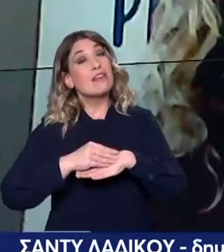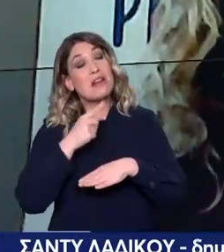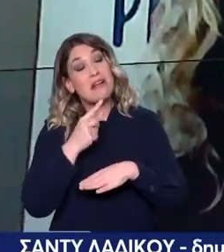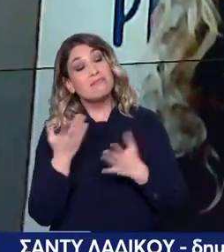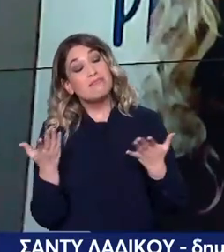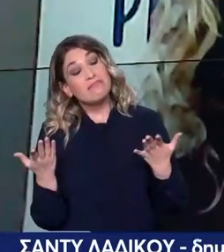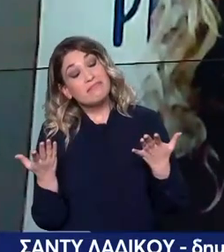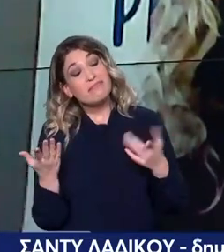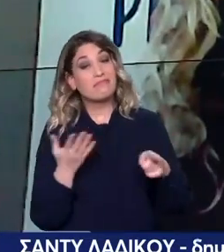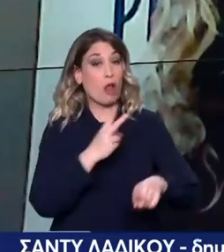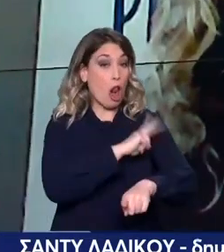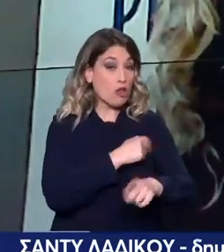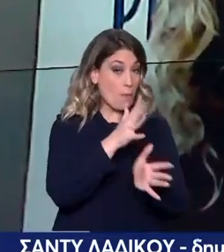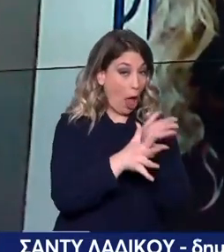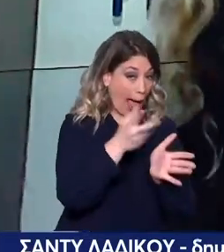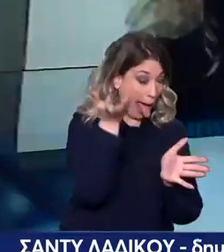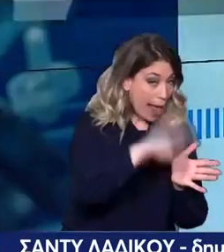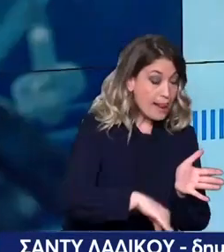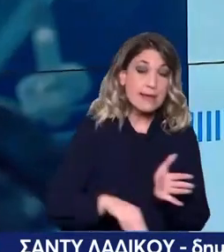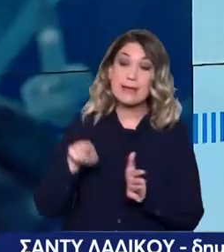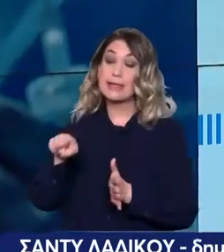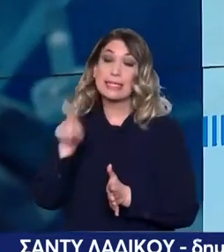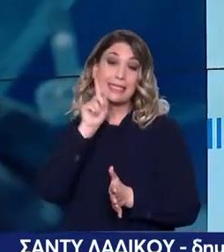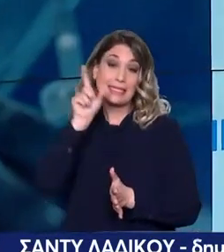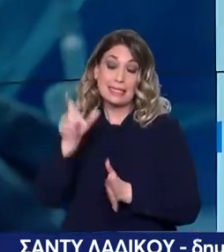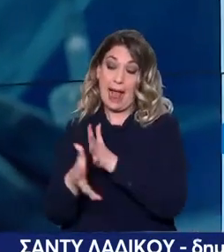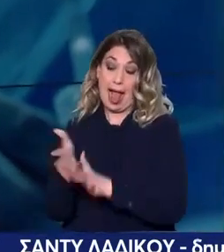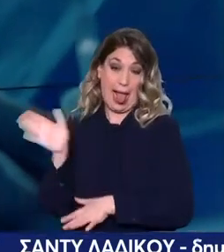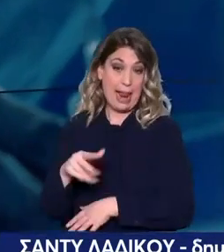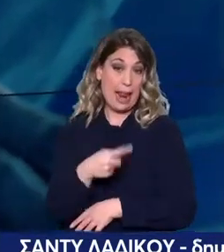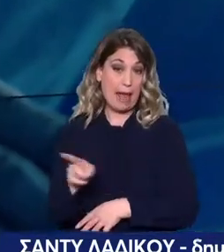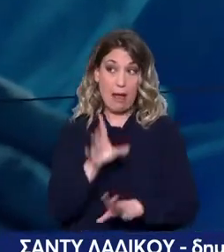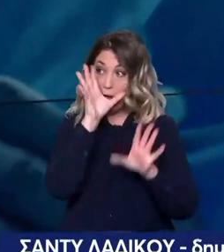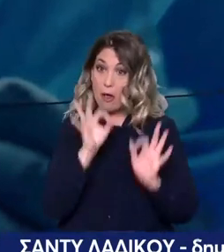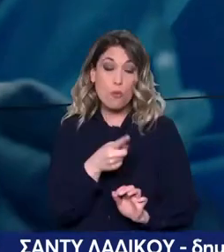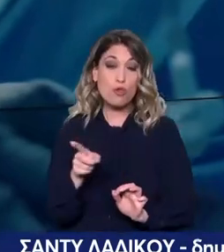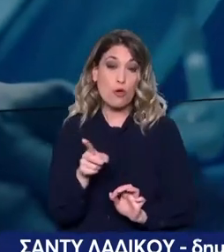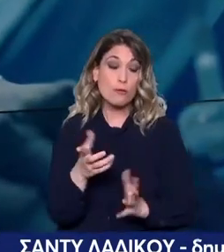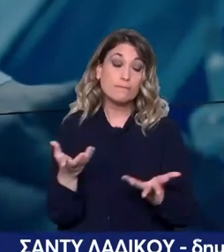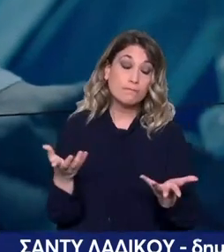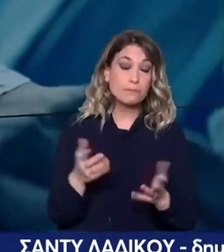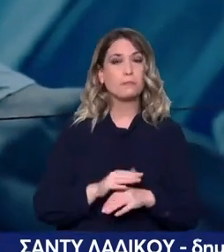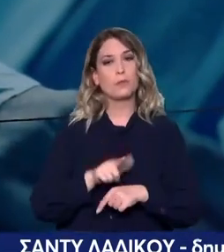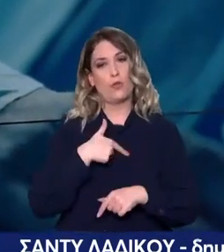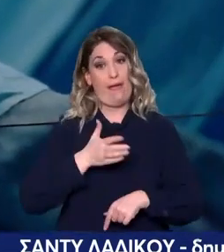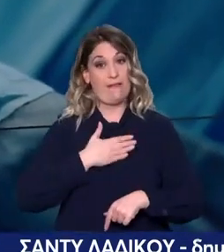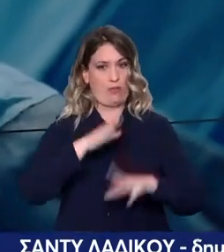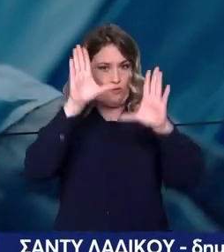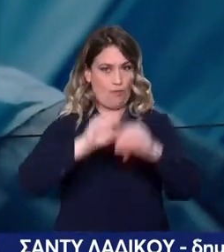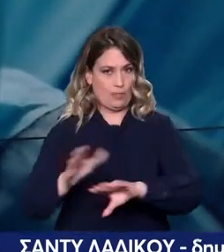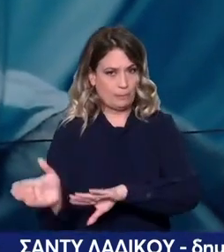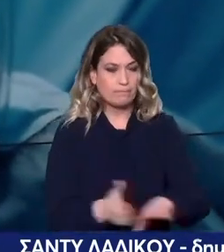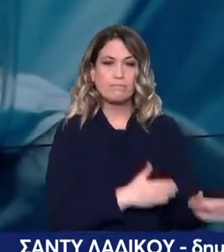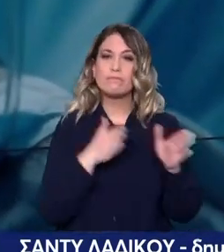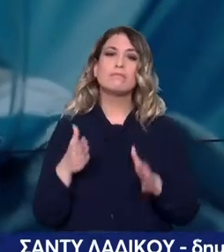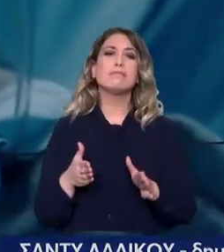σάντι μου σε ευχαριστώ πολύ. Ουσία είναι ότι έχουμε μια γυναίκα, η οποία βρίσκεται σε αυτή την κατάσταση, μέχρις ψεμία θα μπορούσαμε να έχουμε.